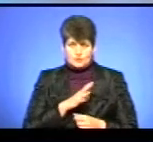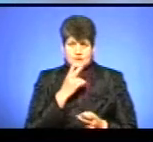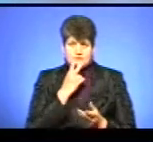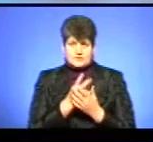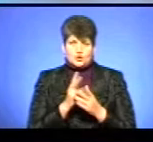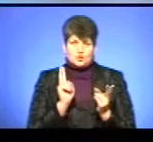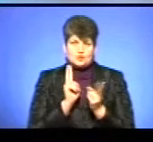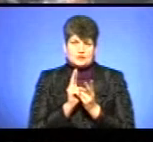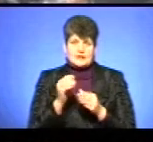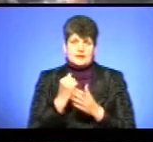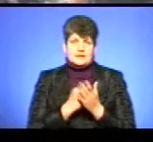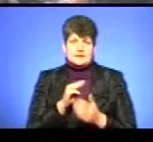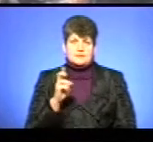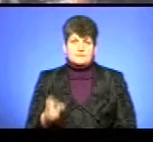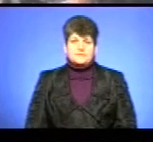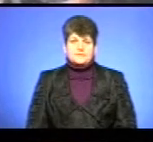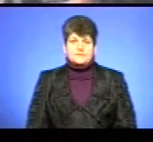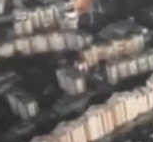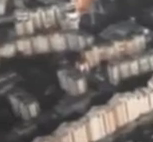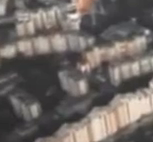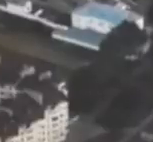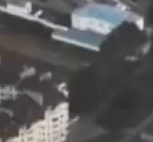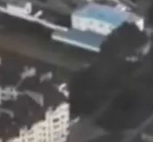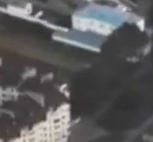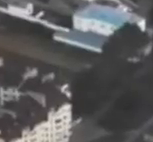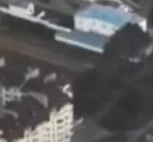зустрічі на телеканалі ТТБ. Дякую.